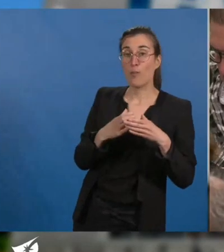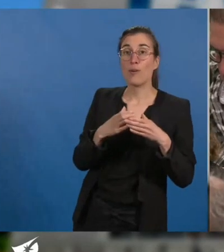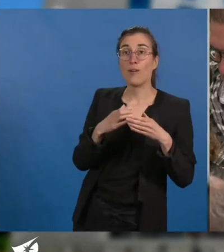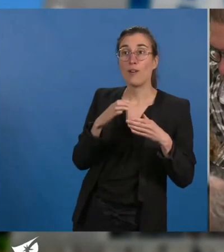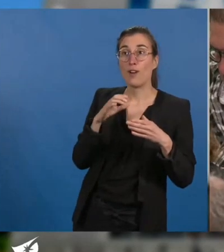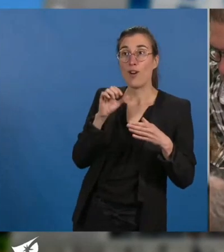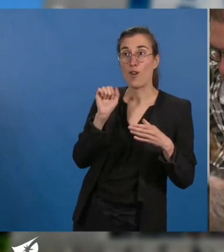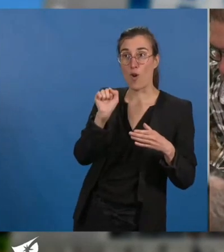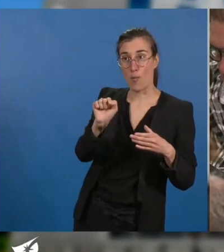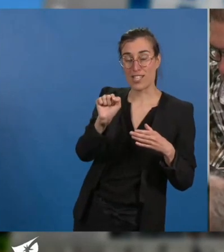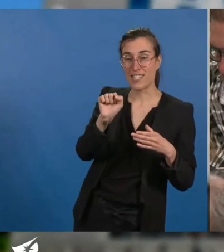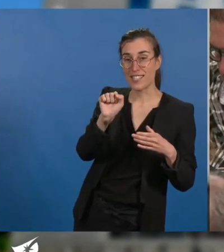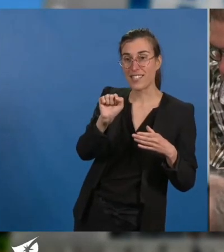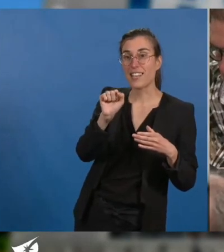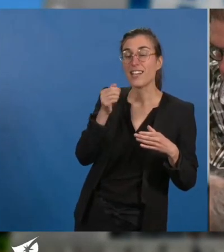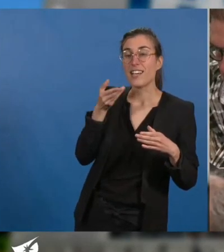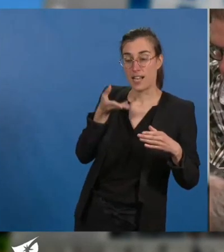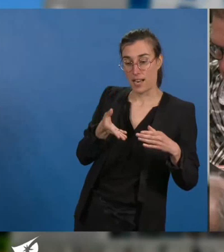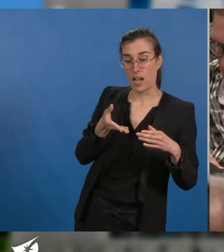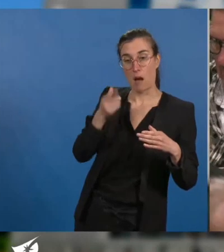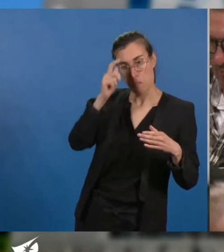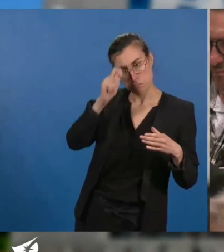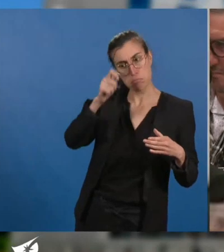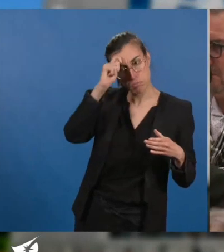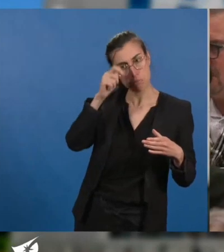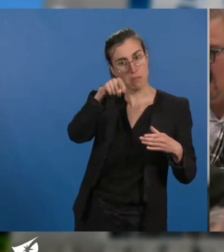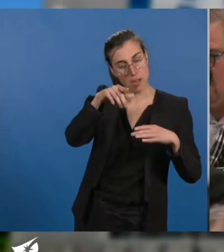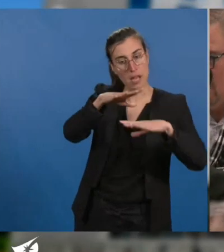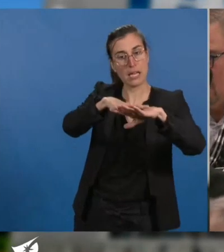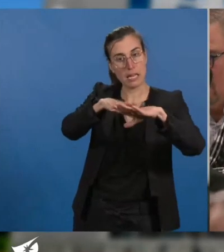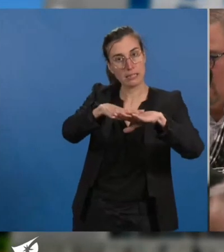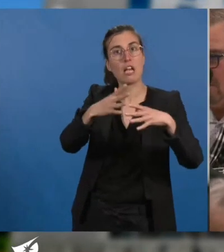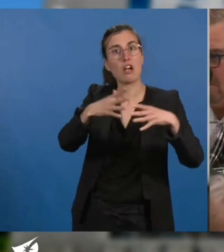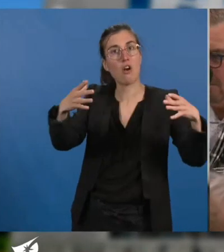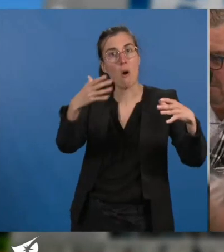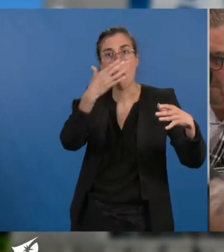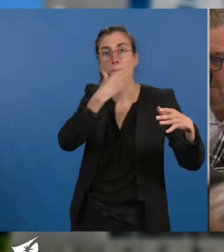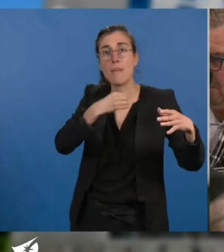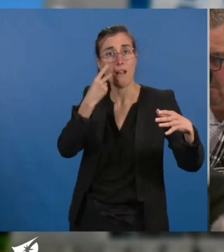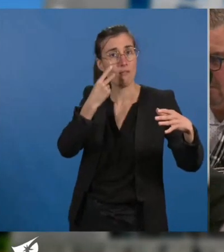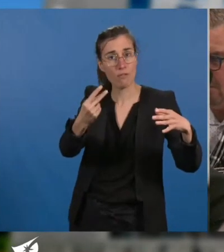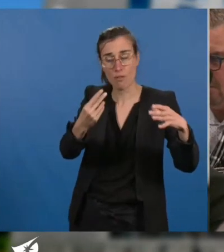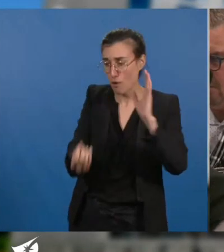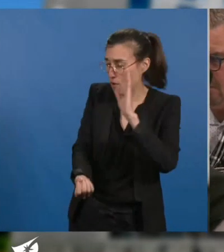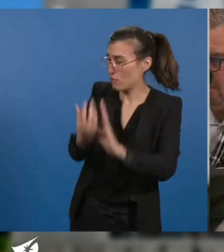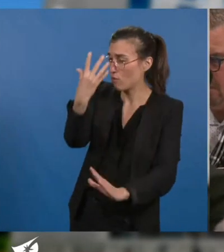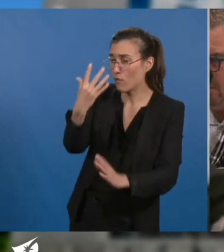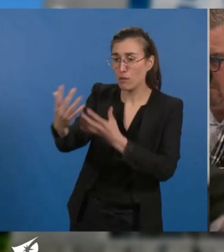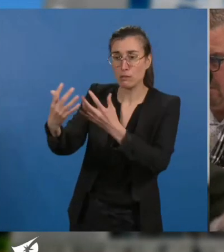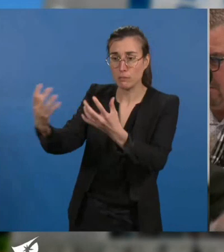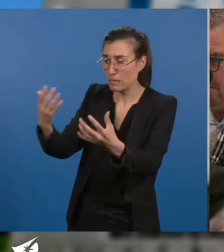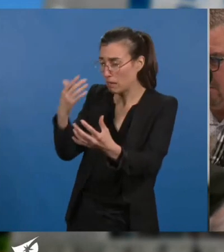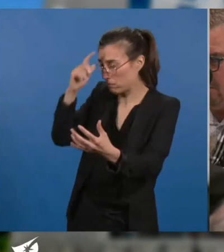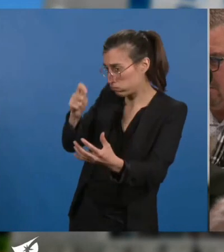coup de projecteur pour le quartier du Grand-Bellevue. Le nouveau spectacle poursuit le travail effectué dans ce quartier